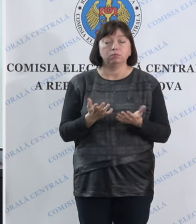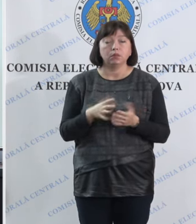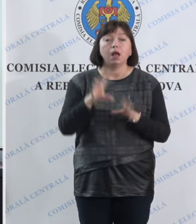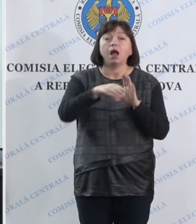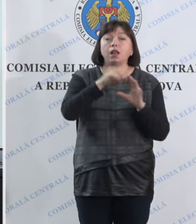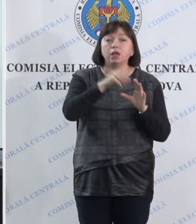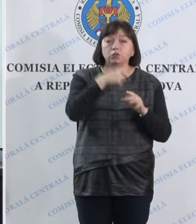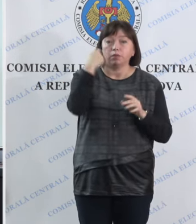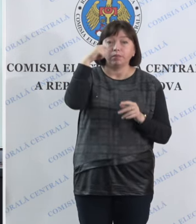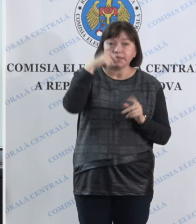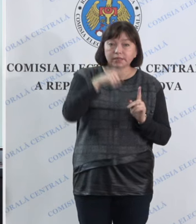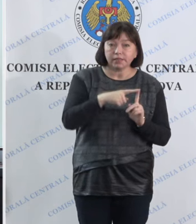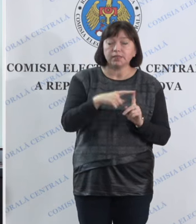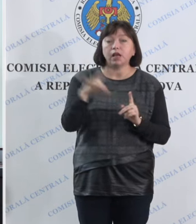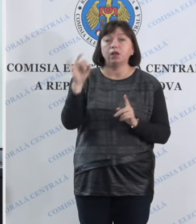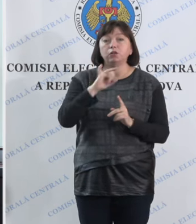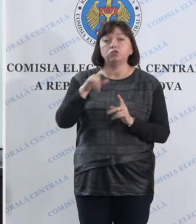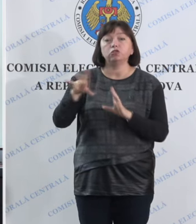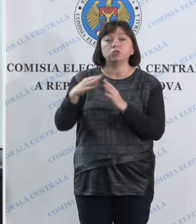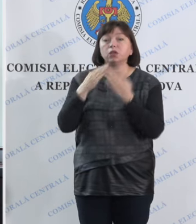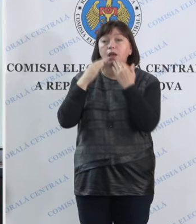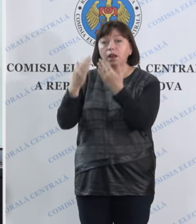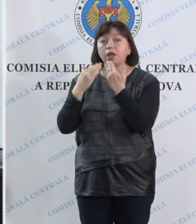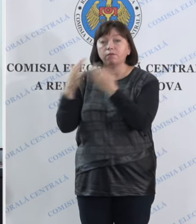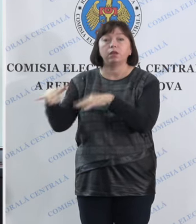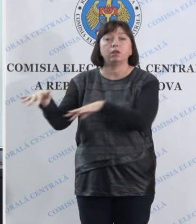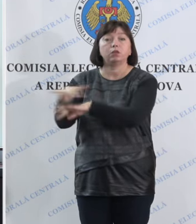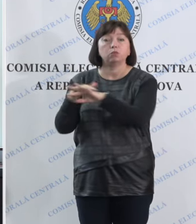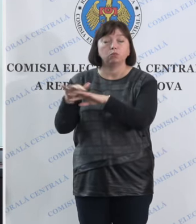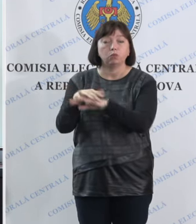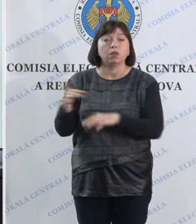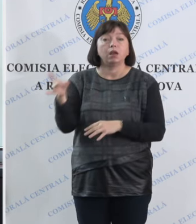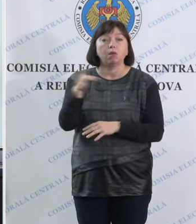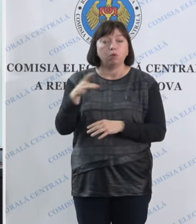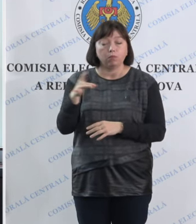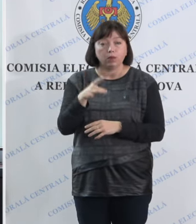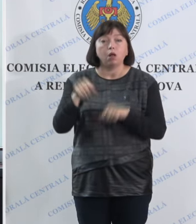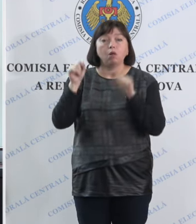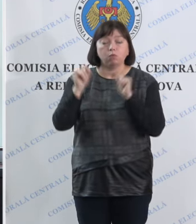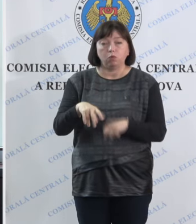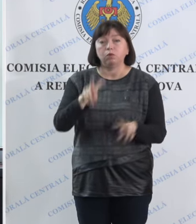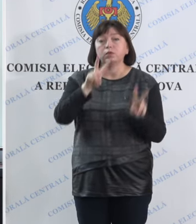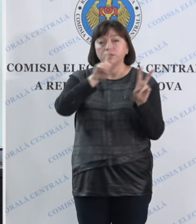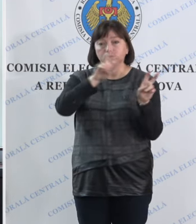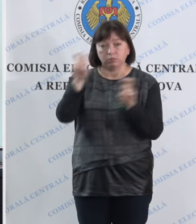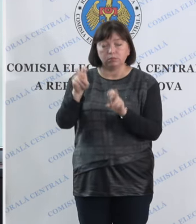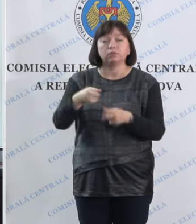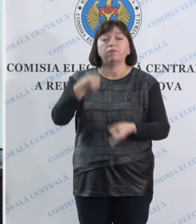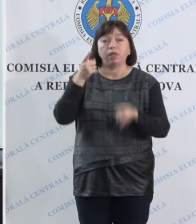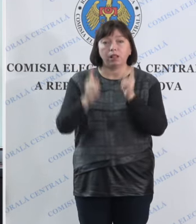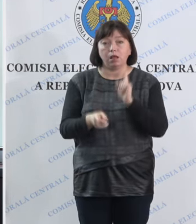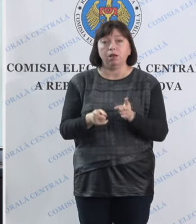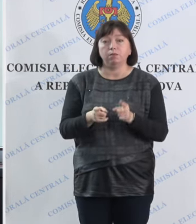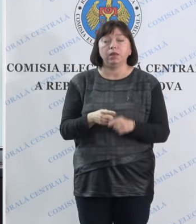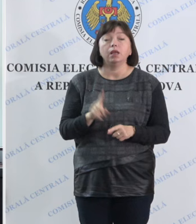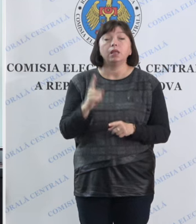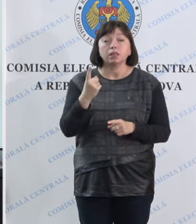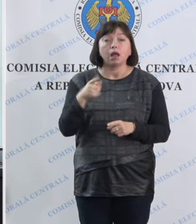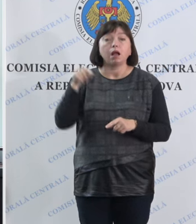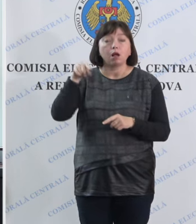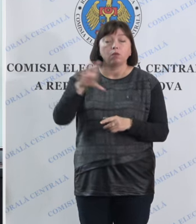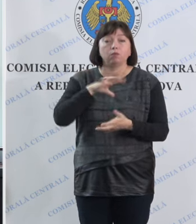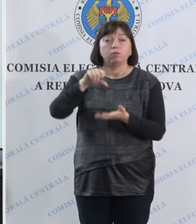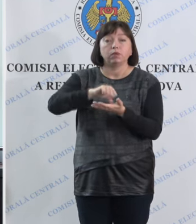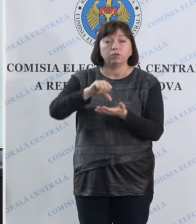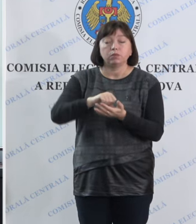alegerile prezidențiale, cât și referendumul Republican pot fi declarate valabele dacă la ele au